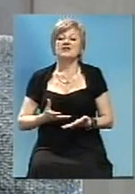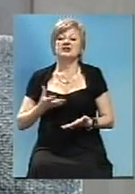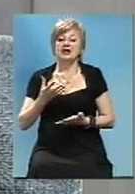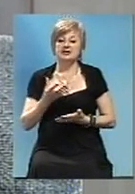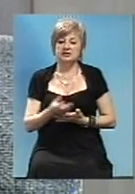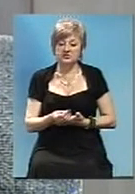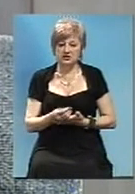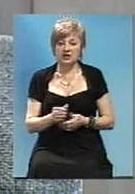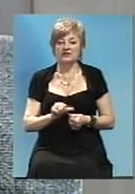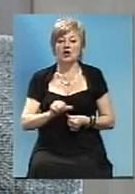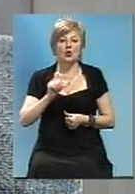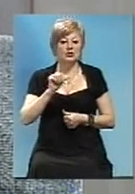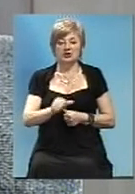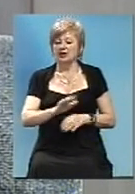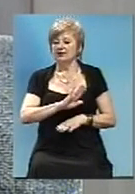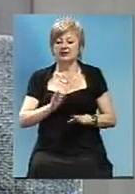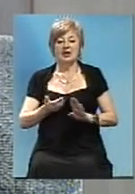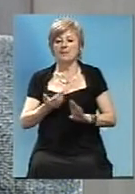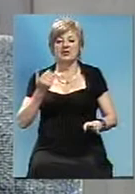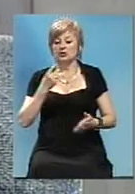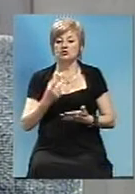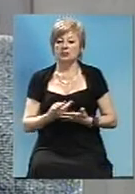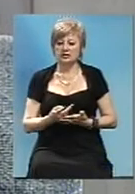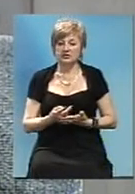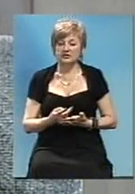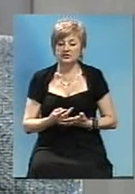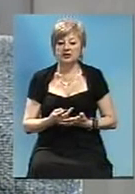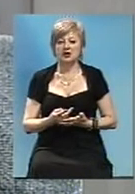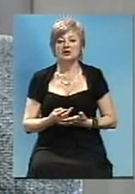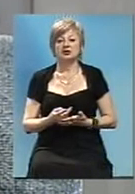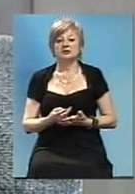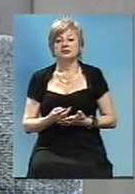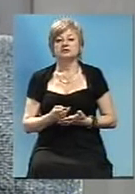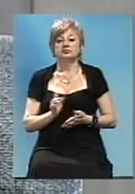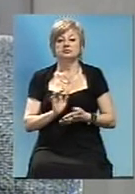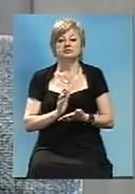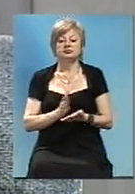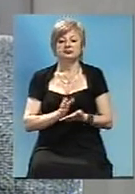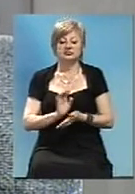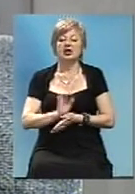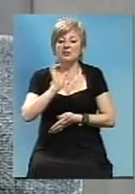Фінансування отдельного не предусматривається. Ми зараз, скажімо так, направляем письма,